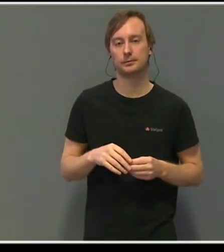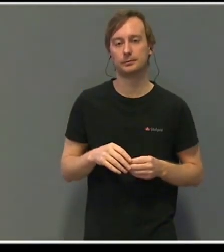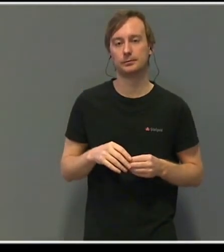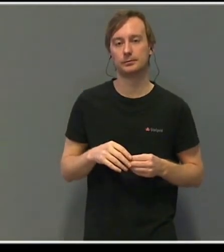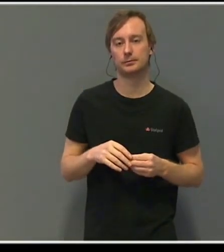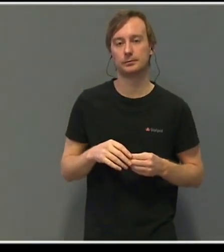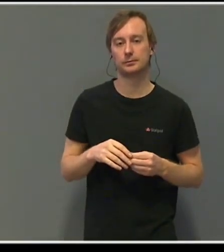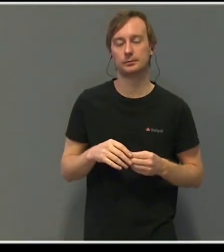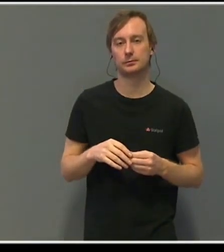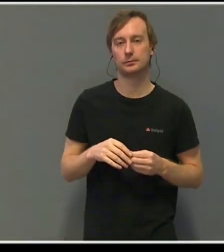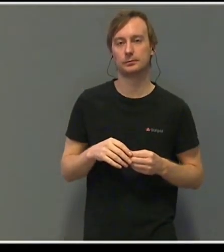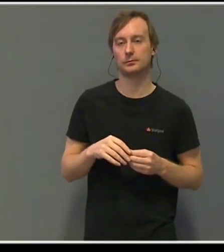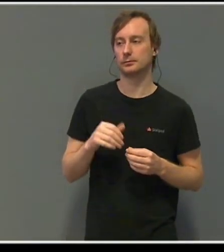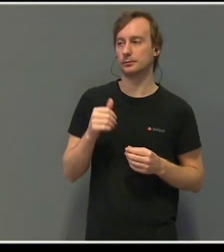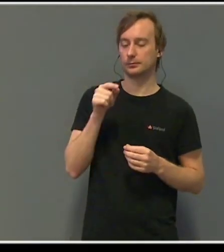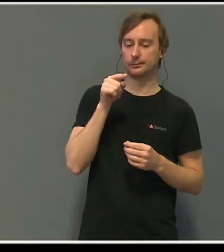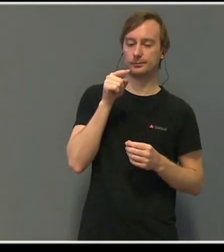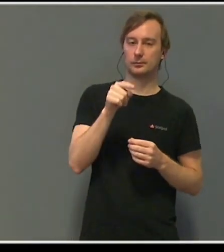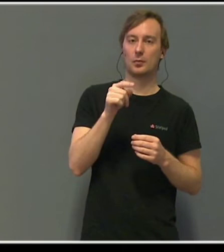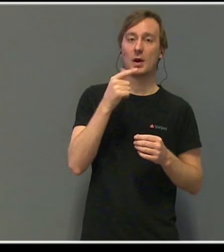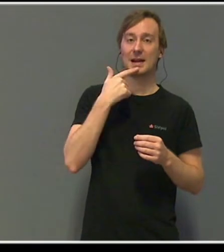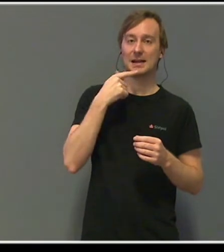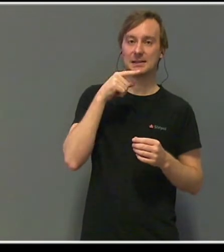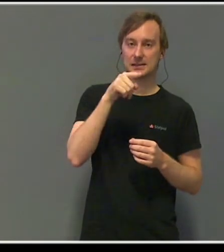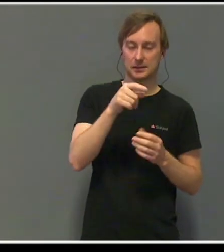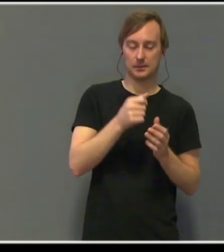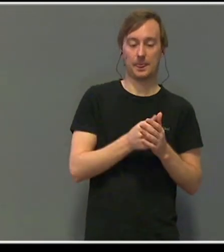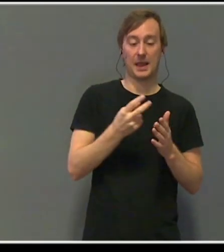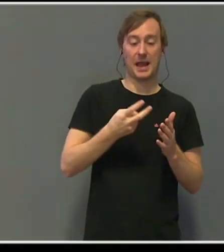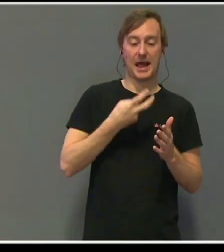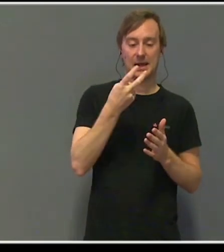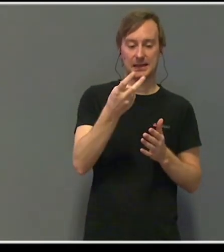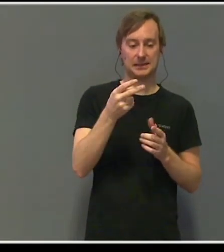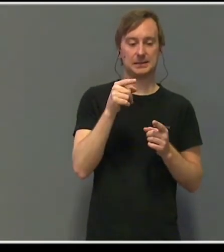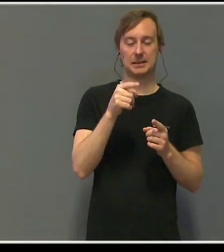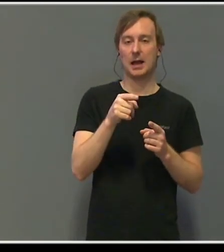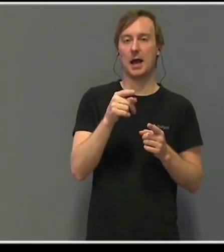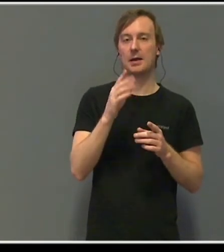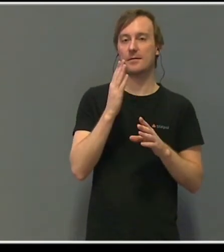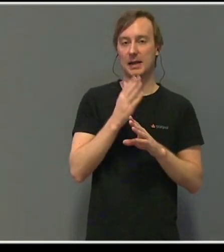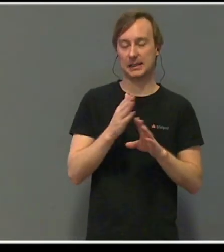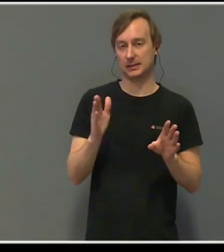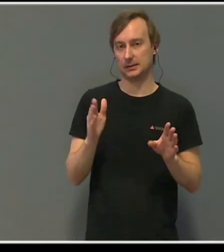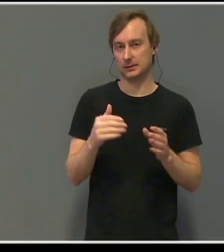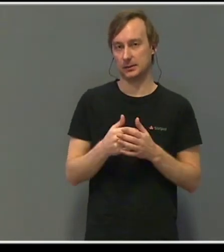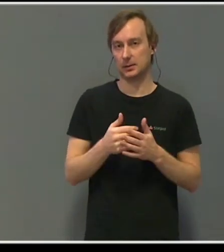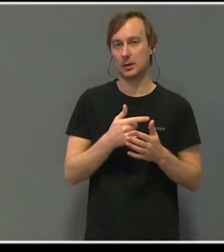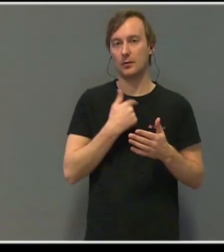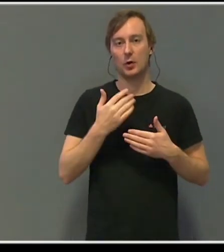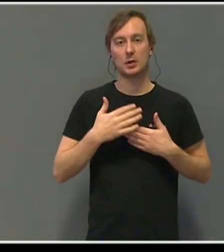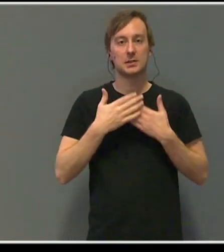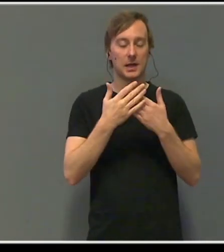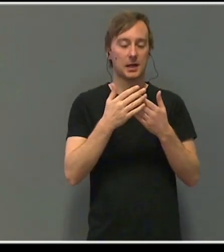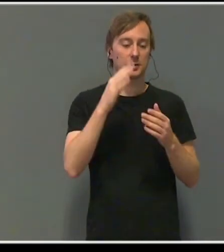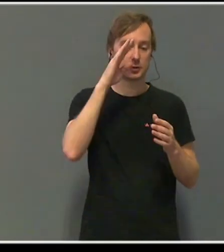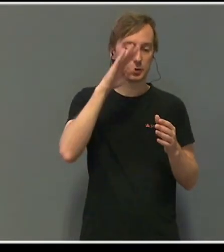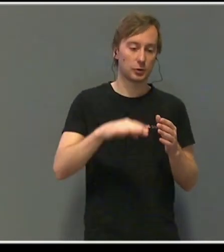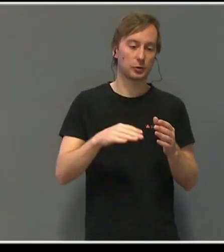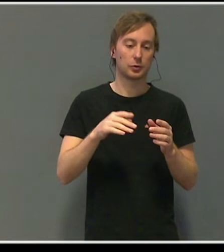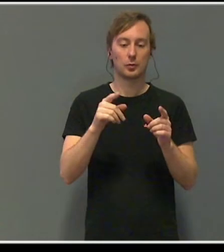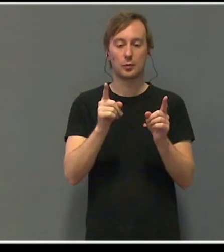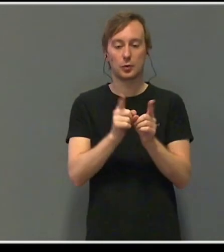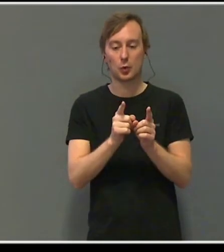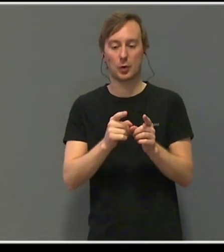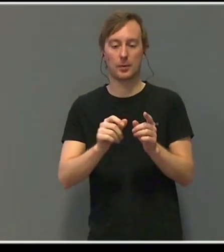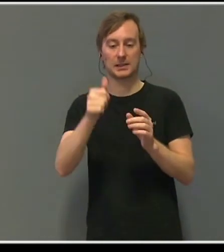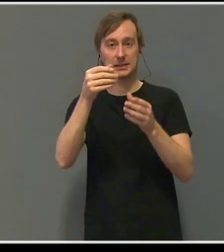Reisen har kommet til en slutt. A journey has come to an end. Vore elskede sønn, bror og bestevenn forlot